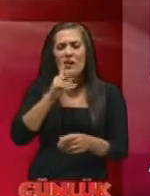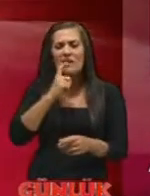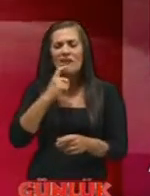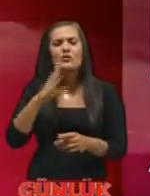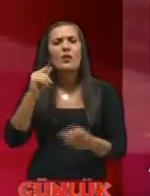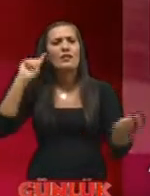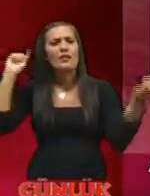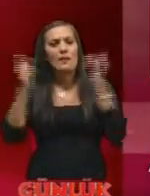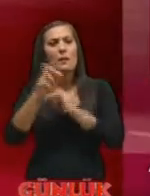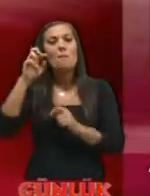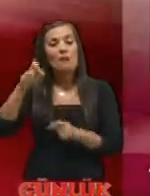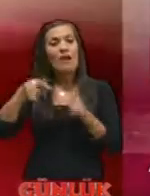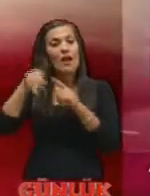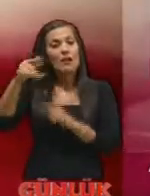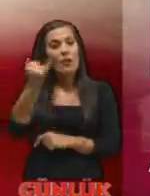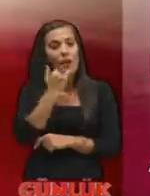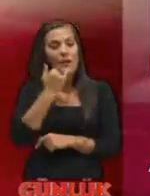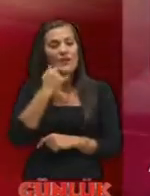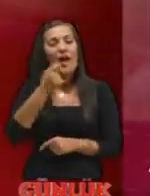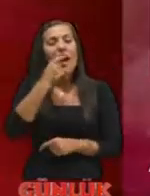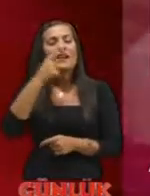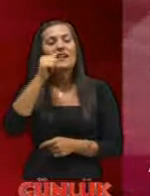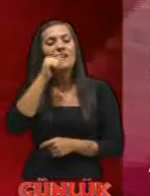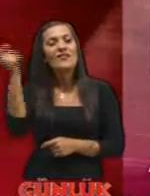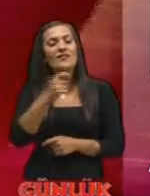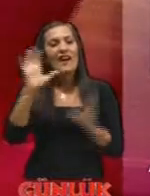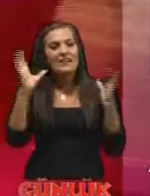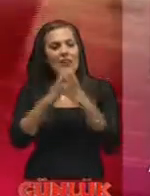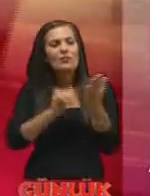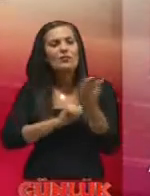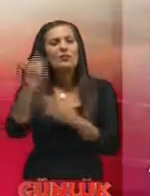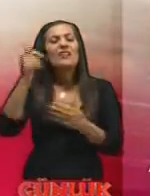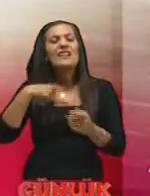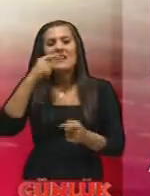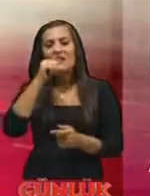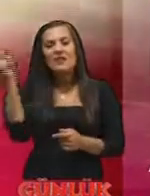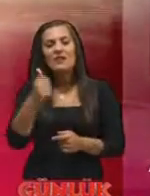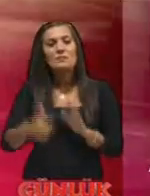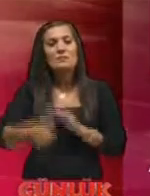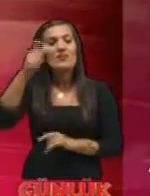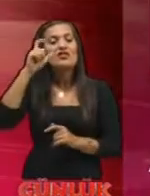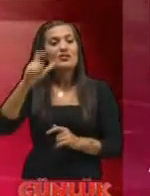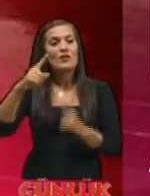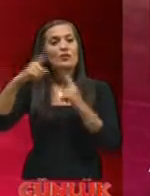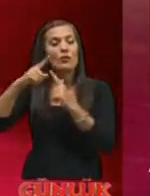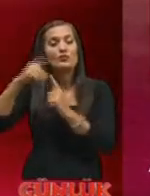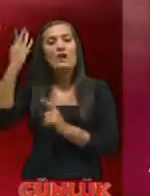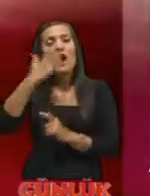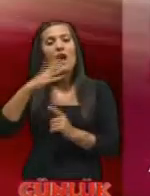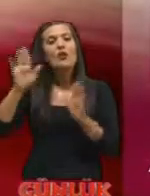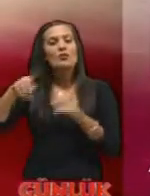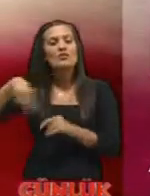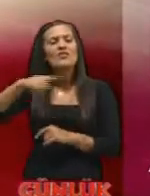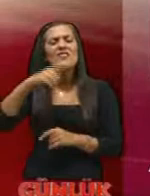içindeler Pınar Ayhan'ın konuğu Ankara İtfaiye Teşkilatı ve Tüm İtfaiyeciler Birliği Başkanı Ceyhun Tonguç Karakuş'la